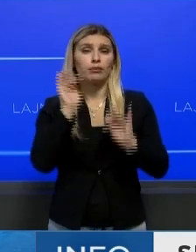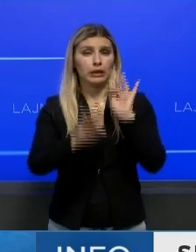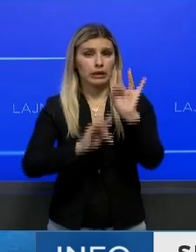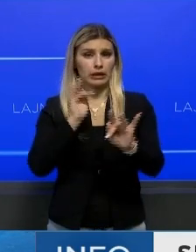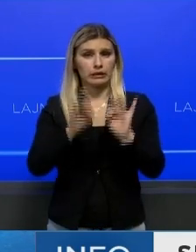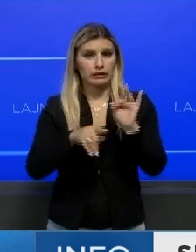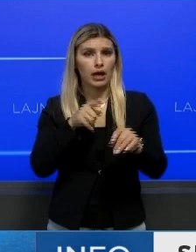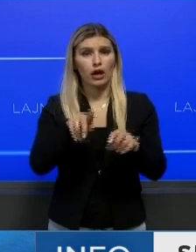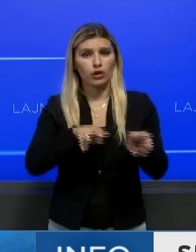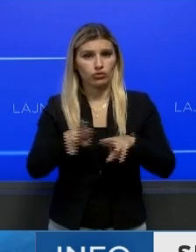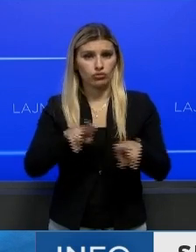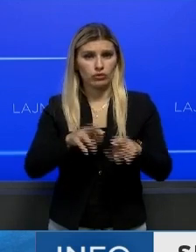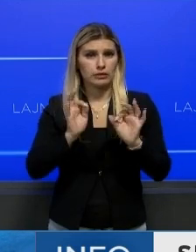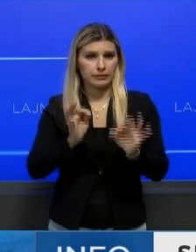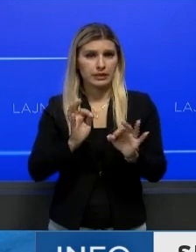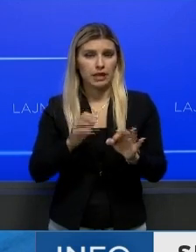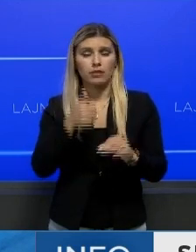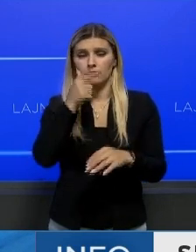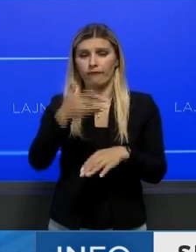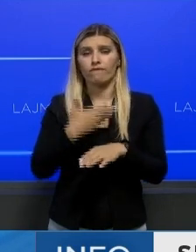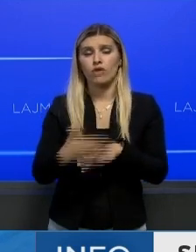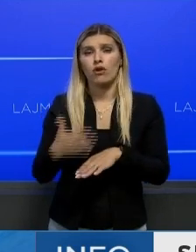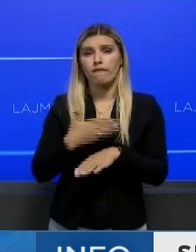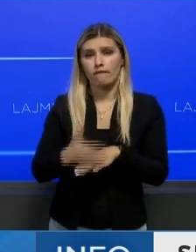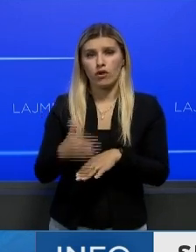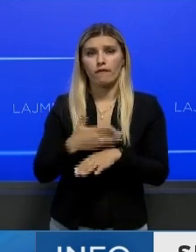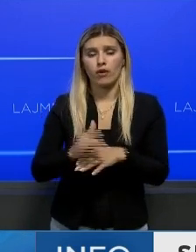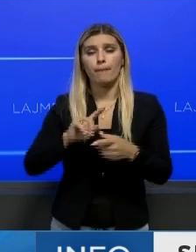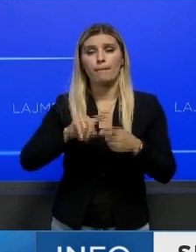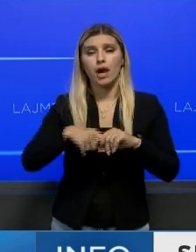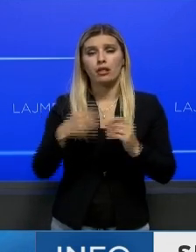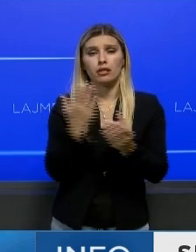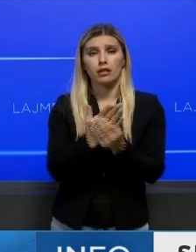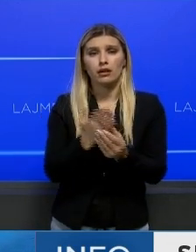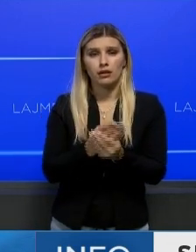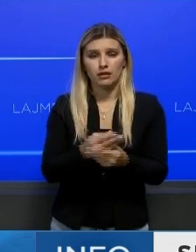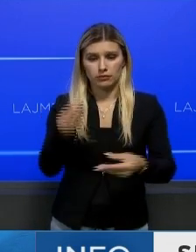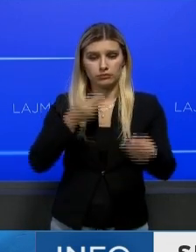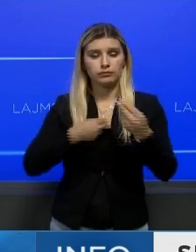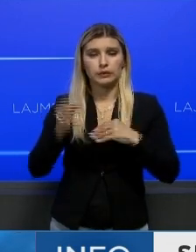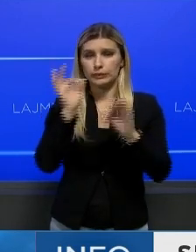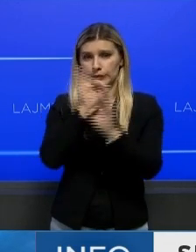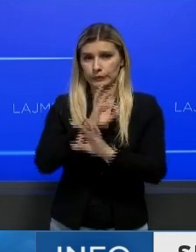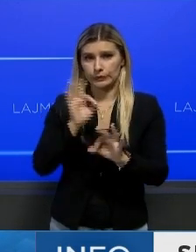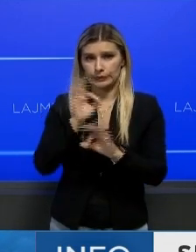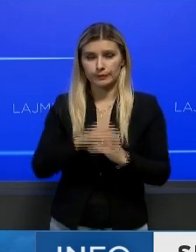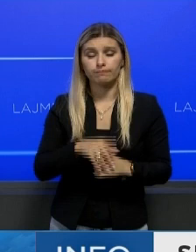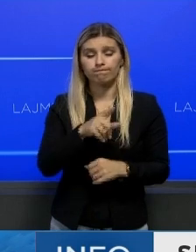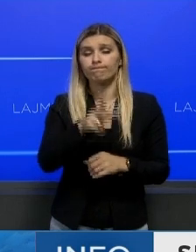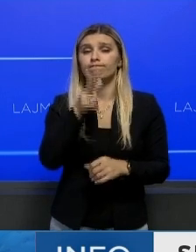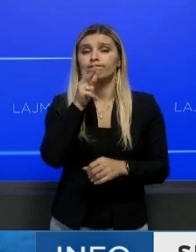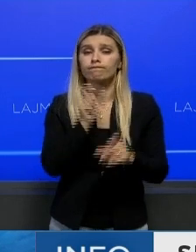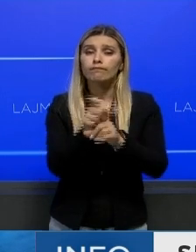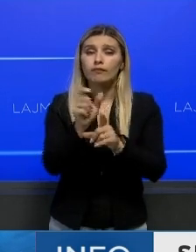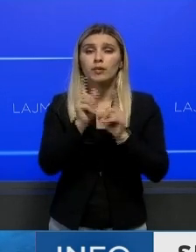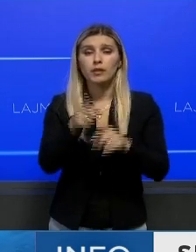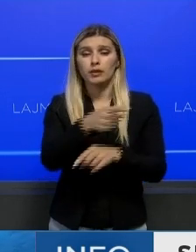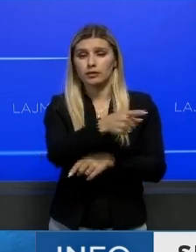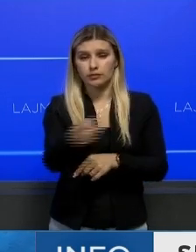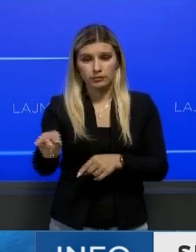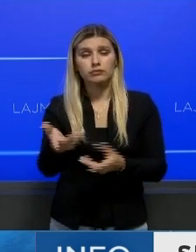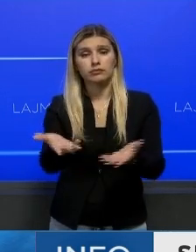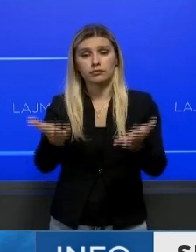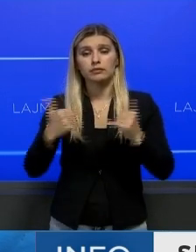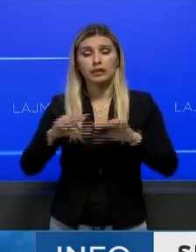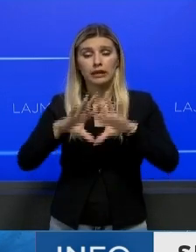zyren e prokurorit të specializuar për vonesa në dorzimin e materialeve shfajsuese. Mbrojtja ka kërkuar që prokuroria të vënë në